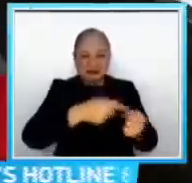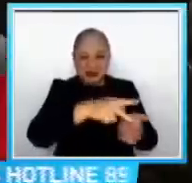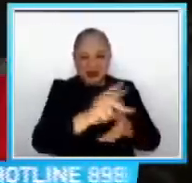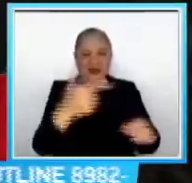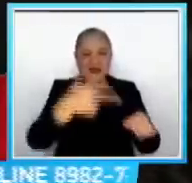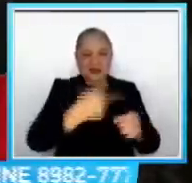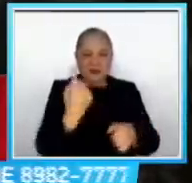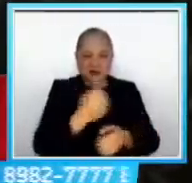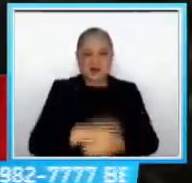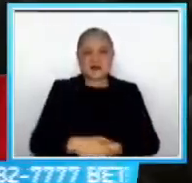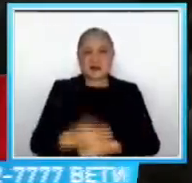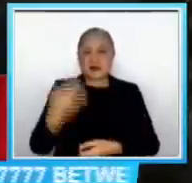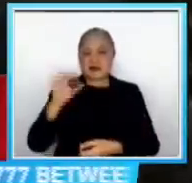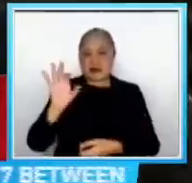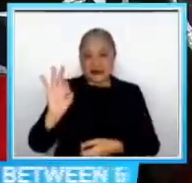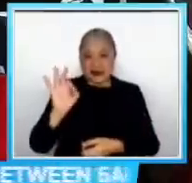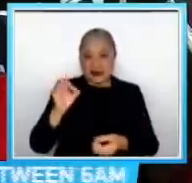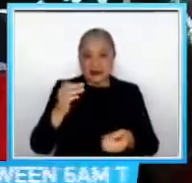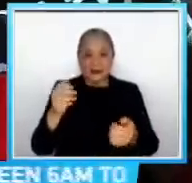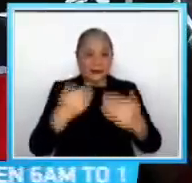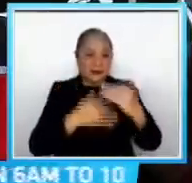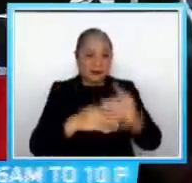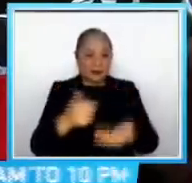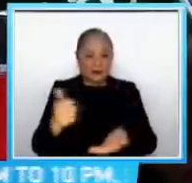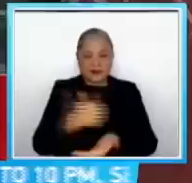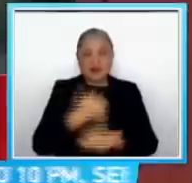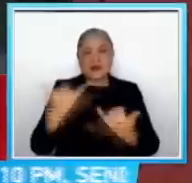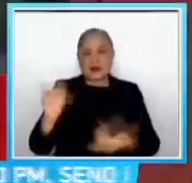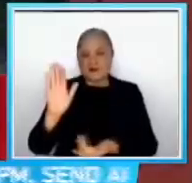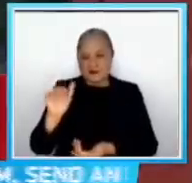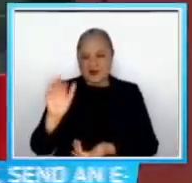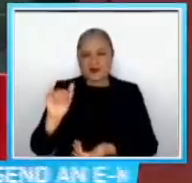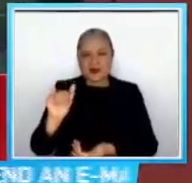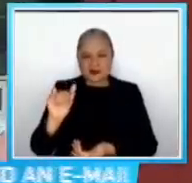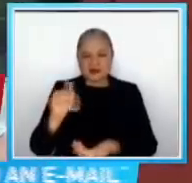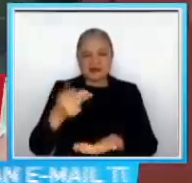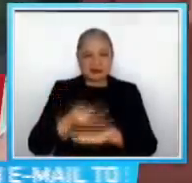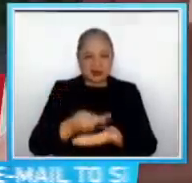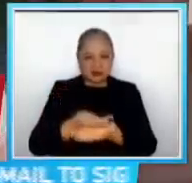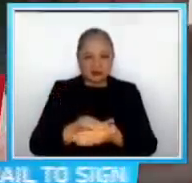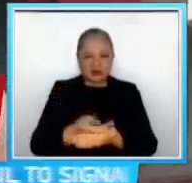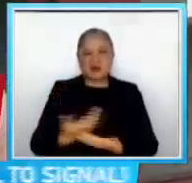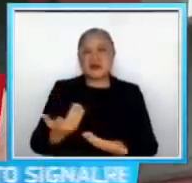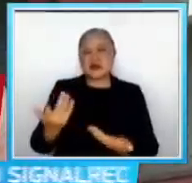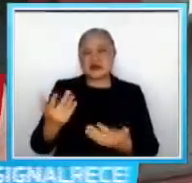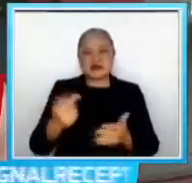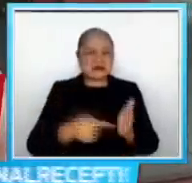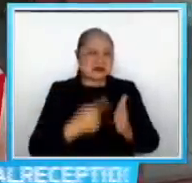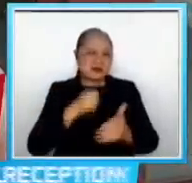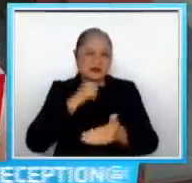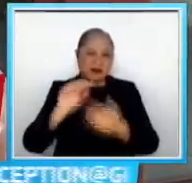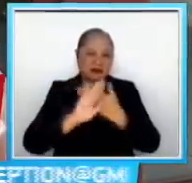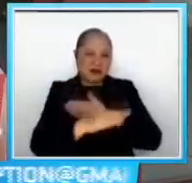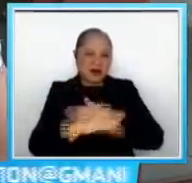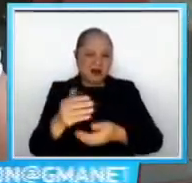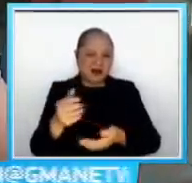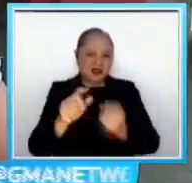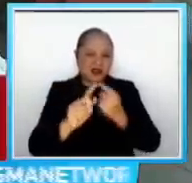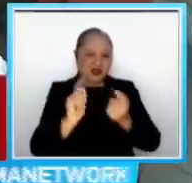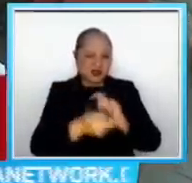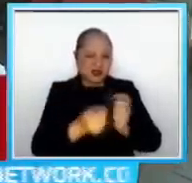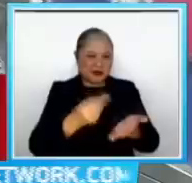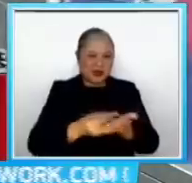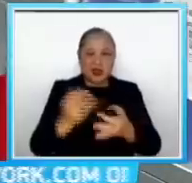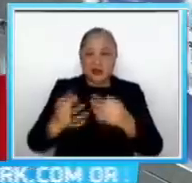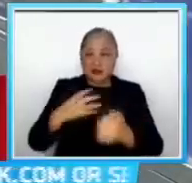15 pesos na ang sinisingil nila Mabawi man lang Minsan po, hindi na nagsukle, okay lang Minsan din po kasi pag nagreklamo ka, binibigay